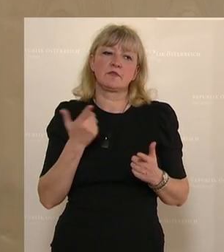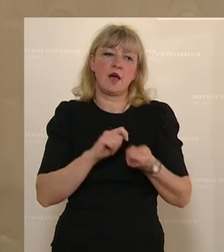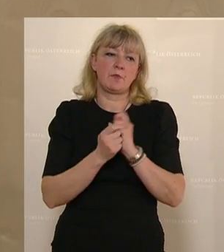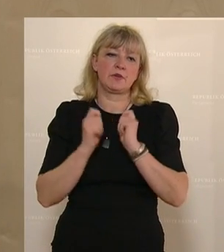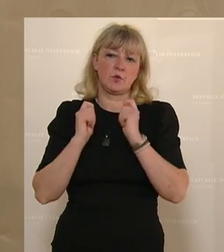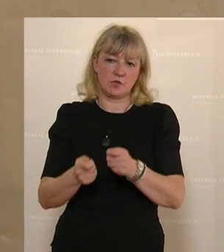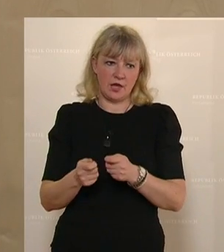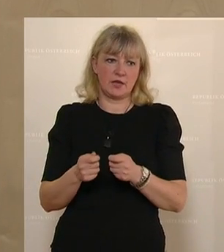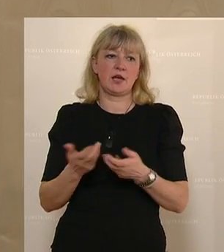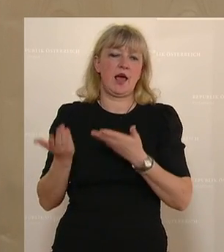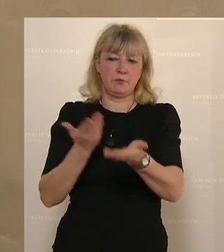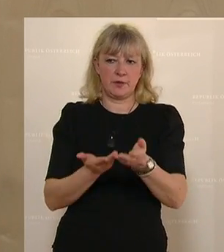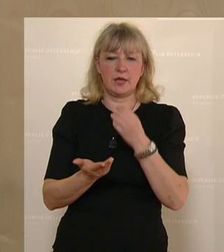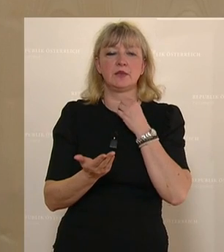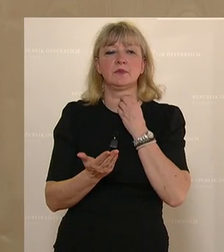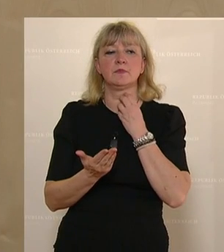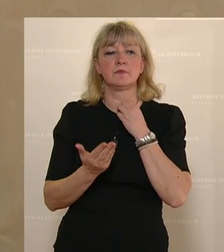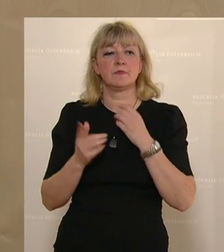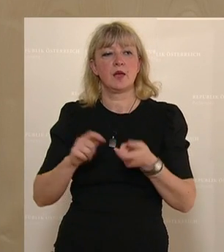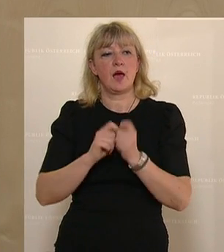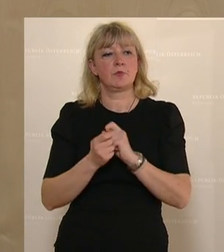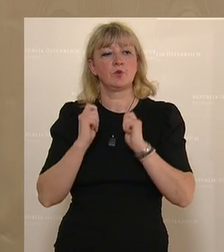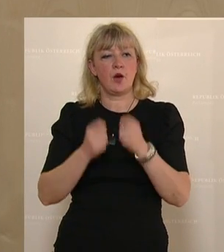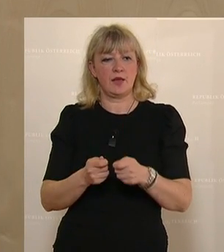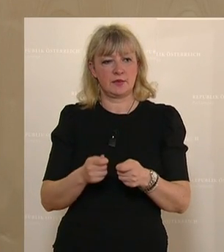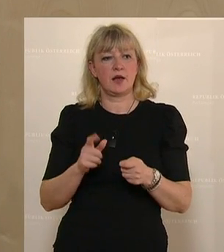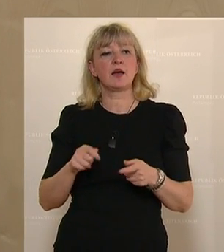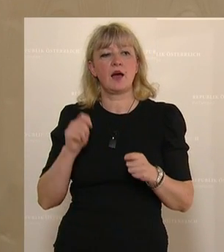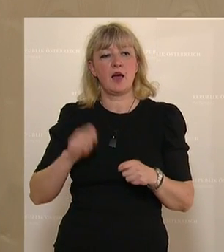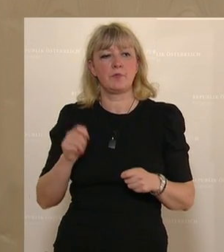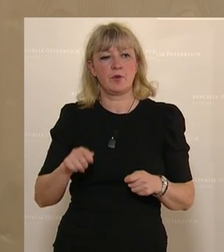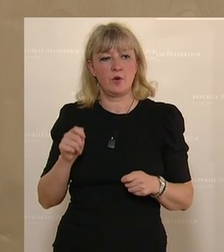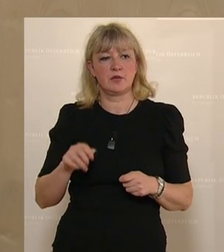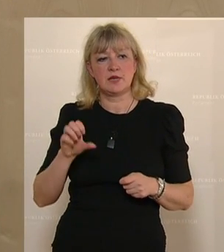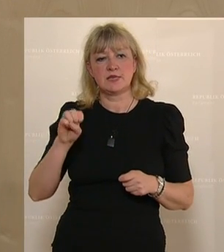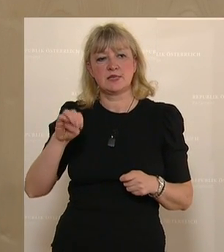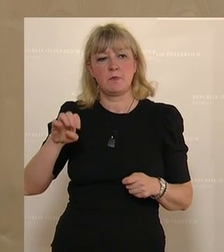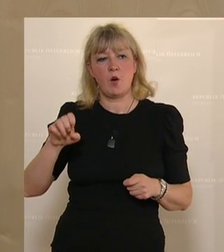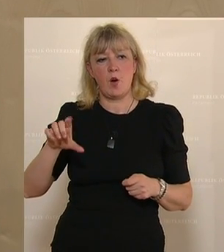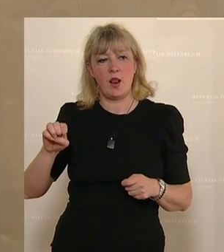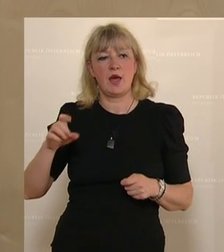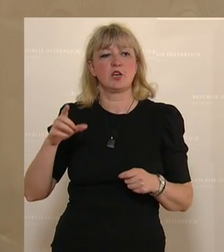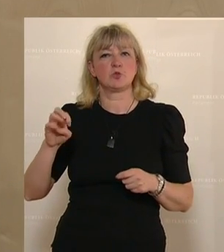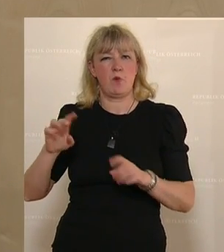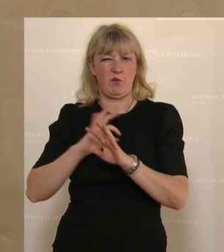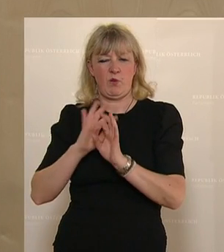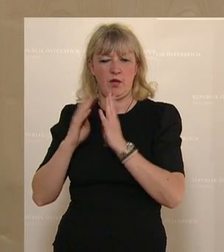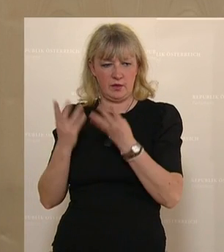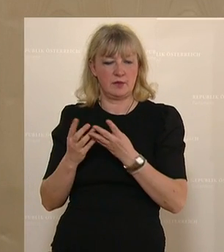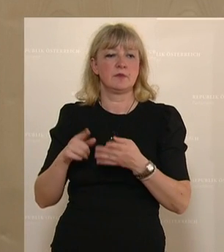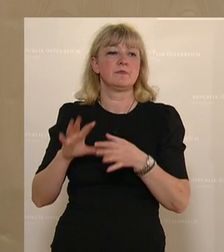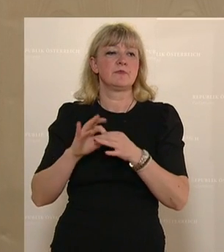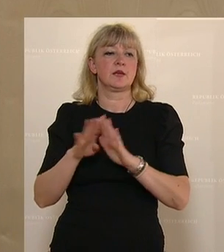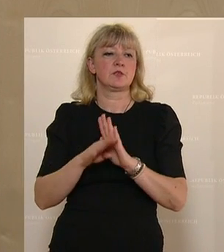Abänderungsantrag einbringen. Abänderungsantrag der Abgeordneten Smolle und Schalmeiner, Kollegen und Kolleginnen